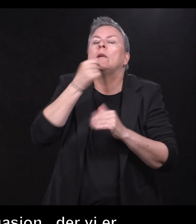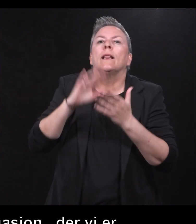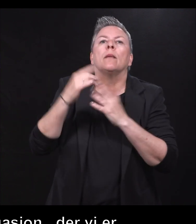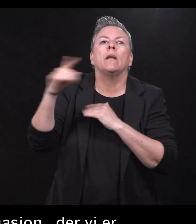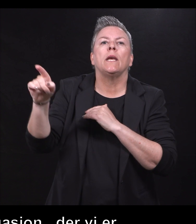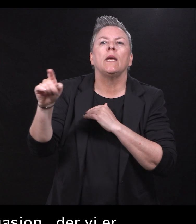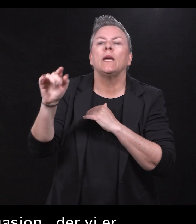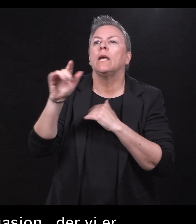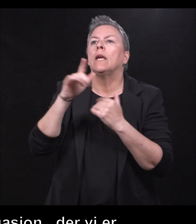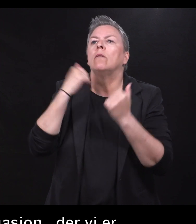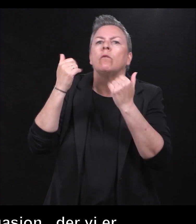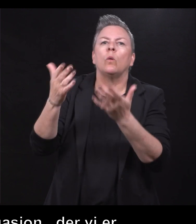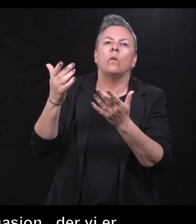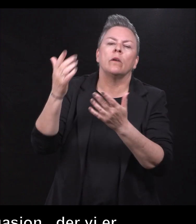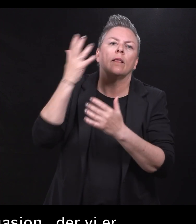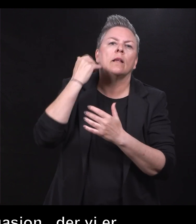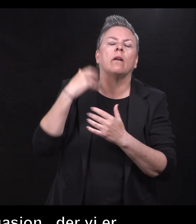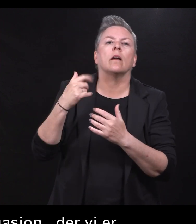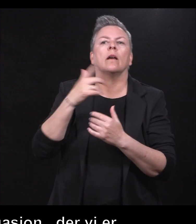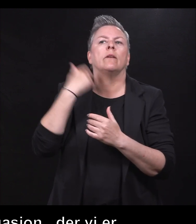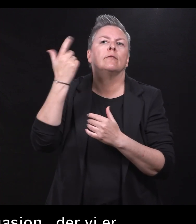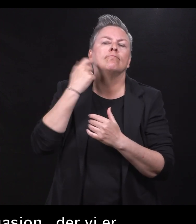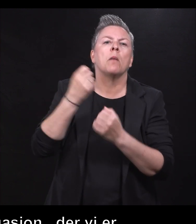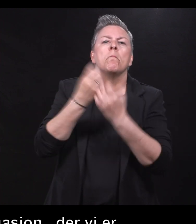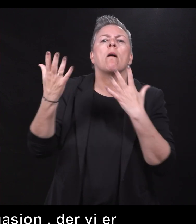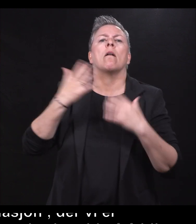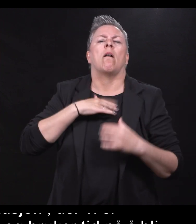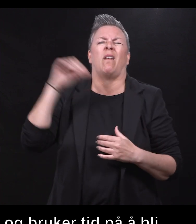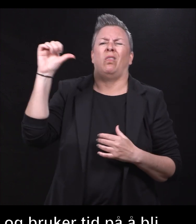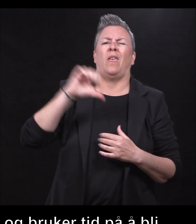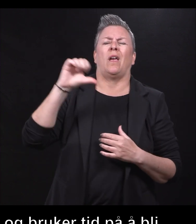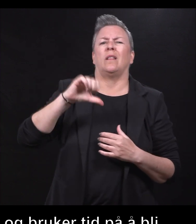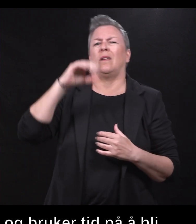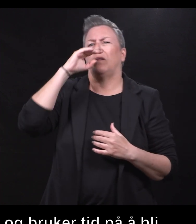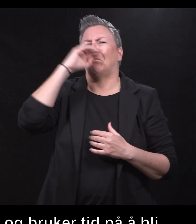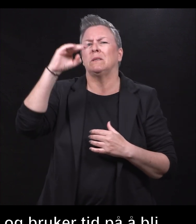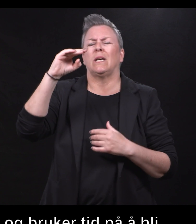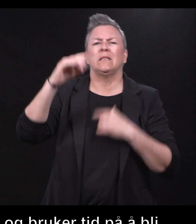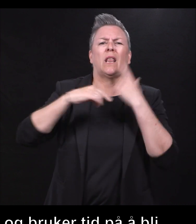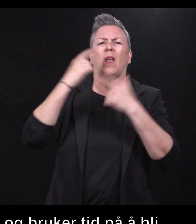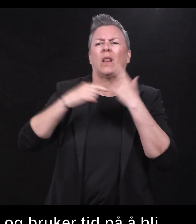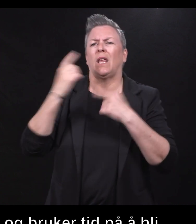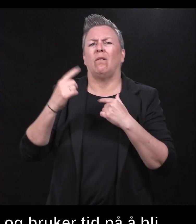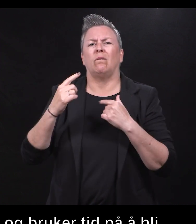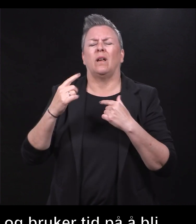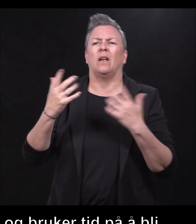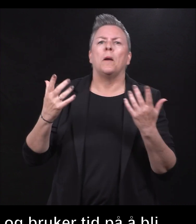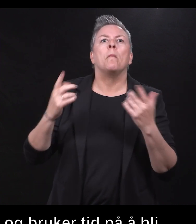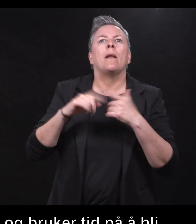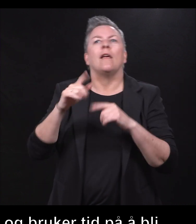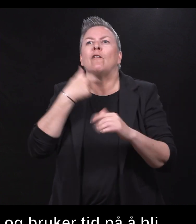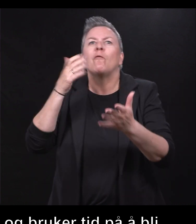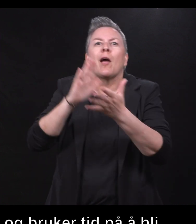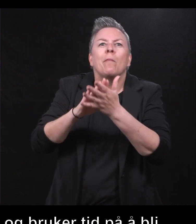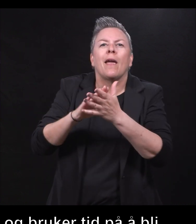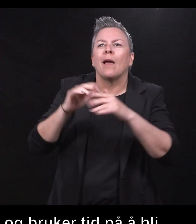høre, dessverre så er det mange som har et veldig negativt mestringsnarrativ eller en fortelling om seg selv. Vær med på den reisen hvor de